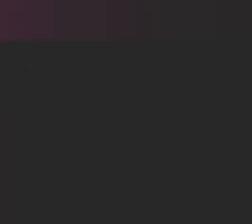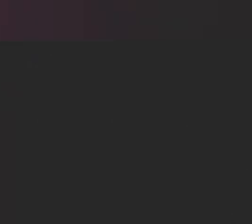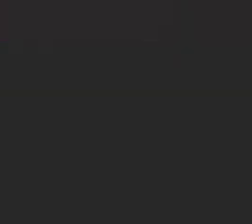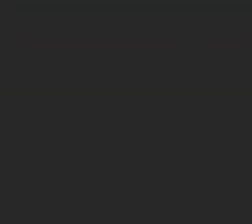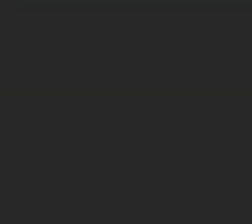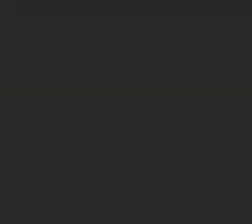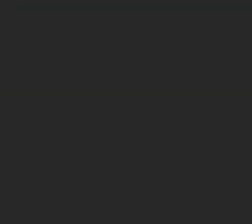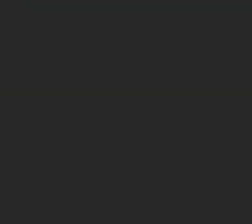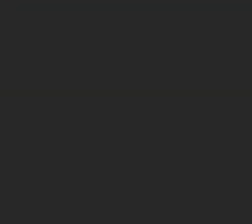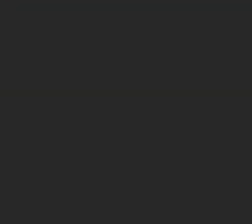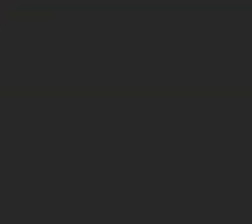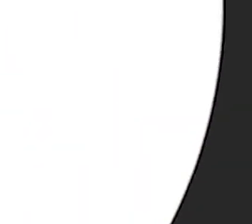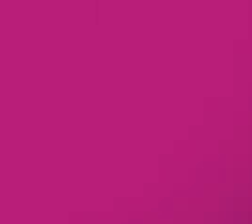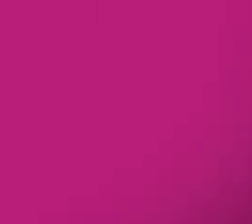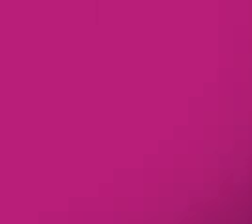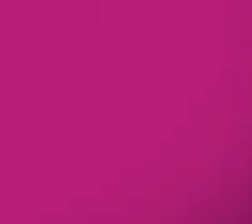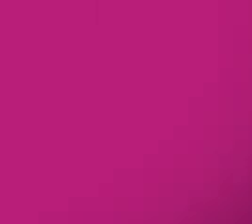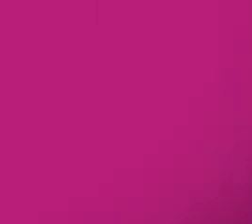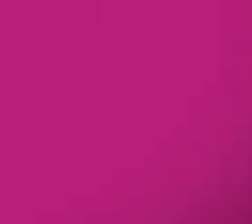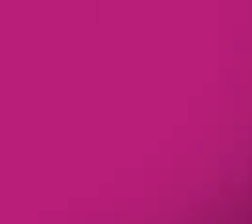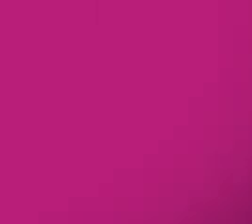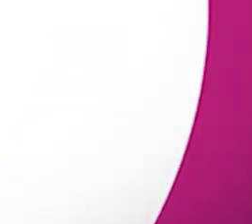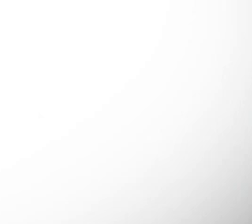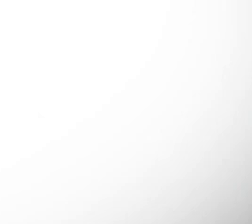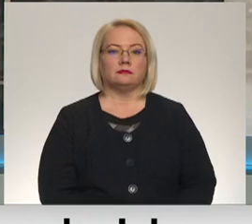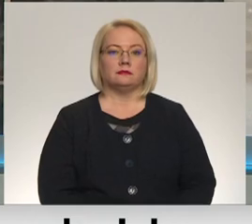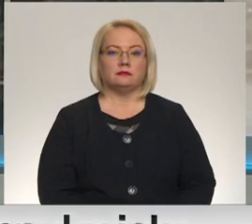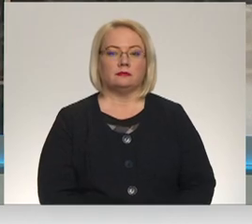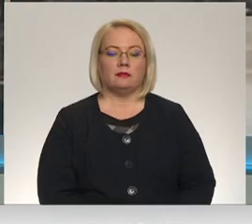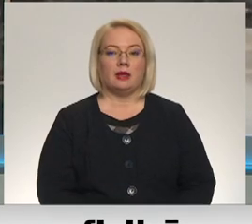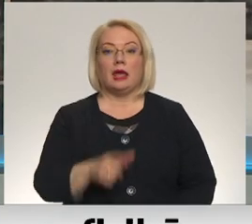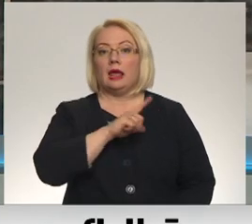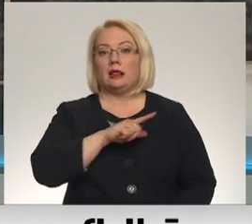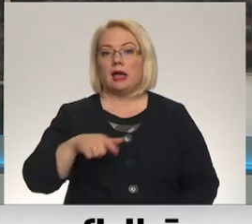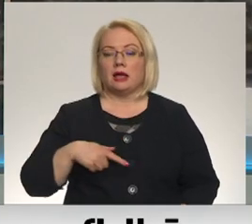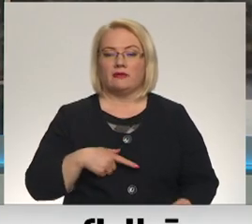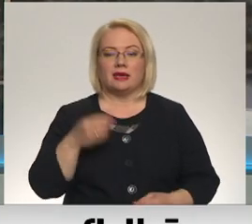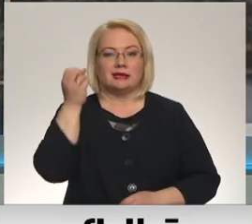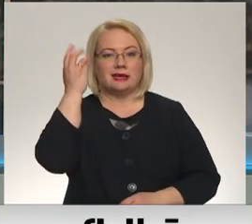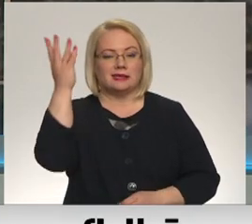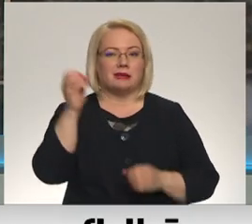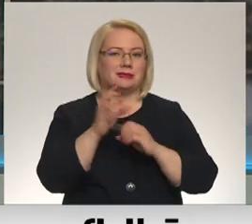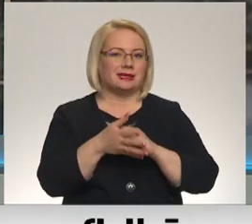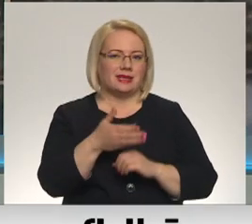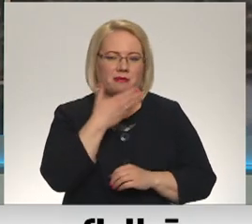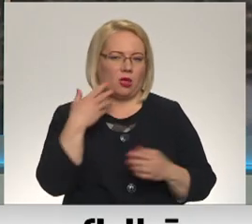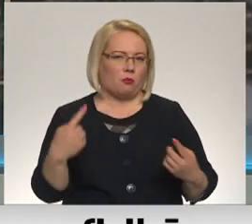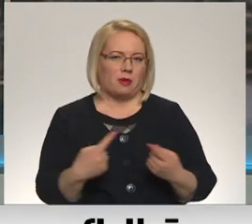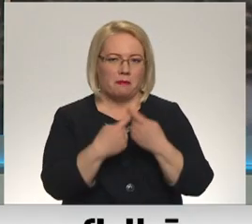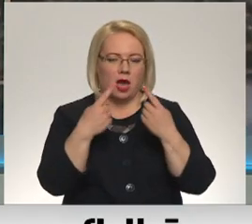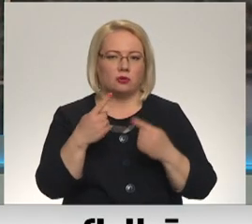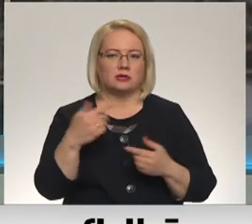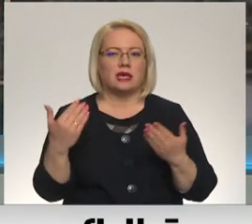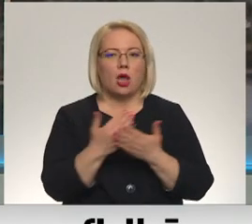Re! Viss ēters ir te! Latvijas izglītības sistēma nav piemērojusies